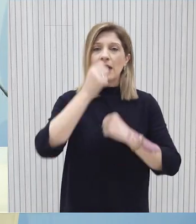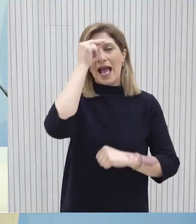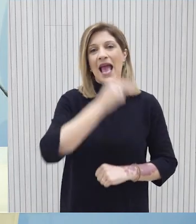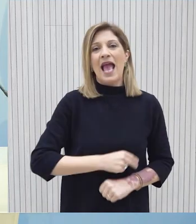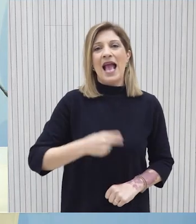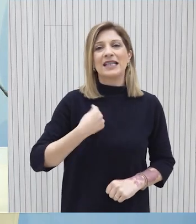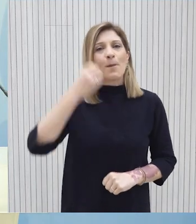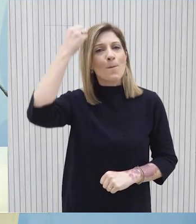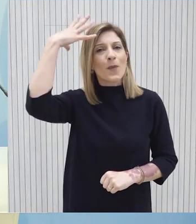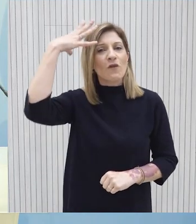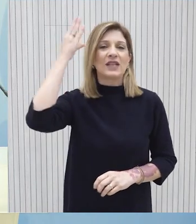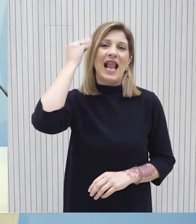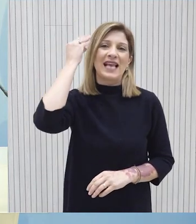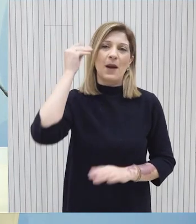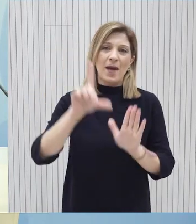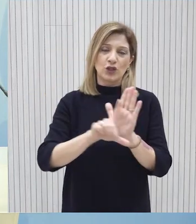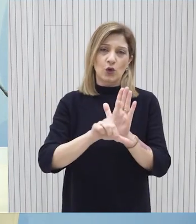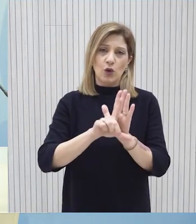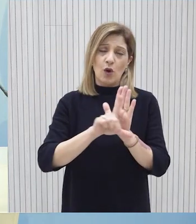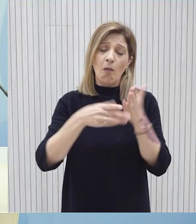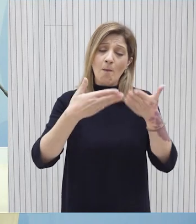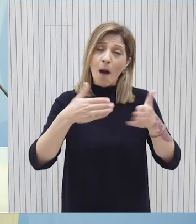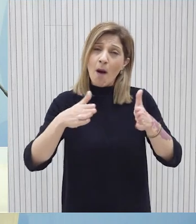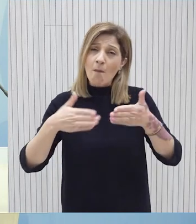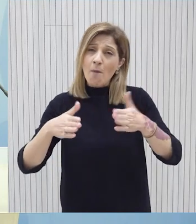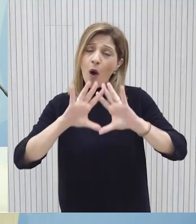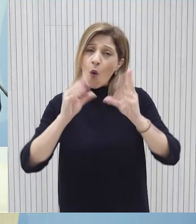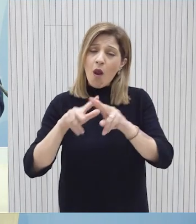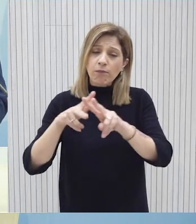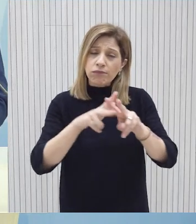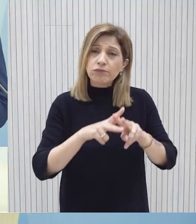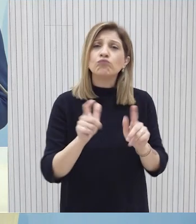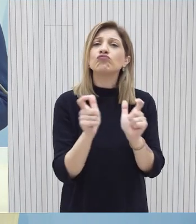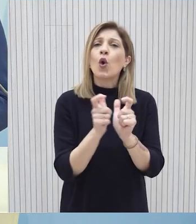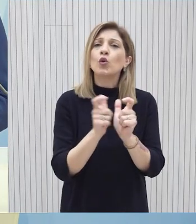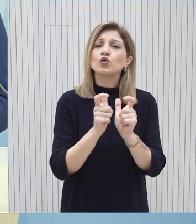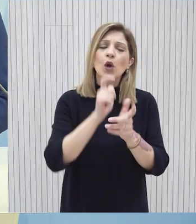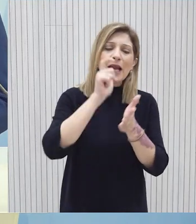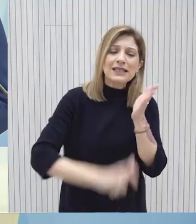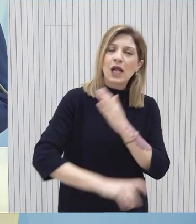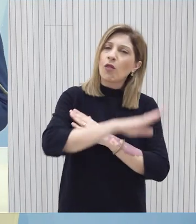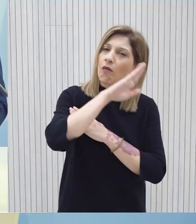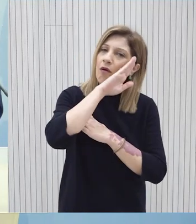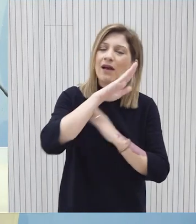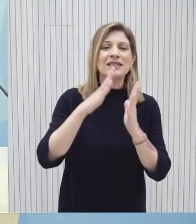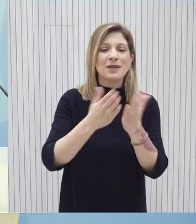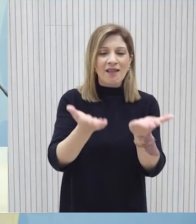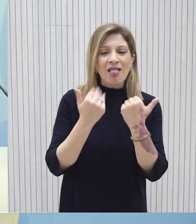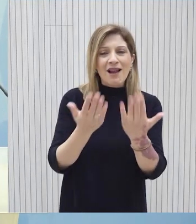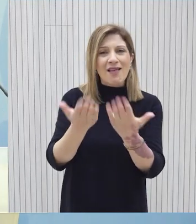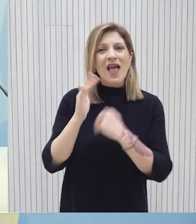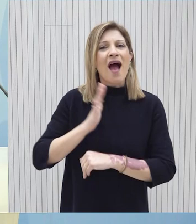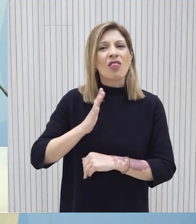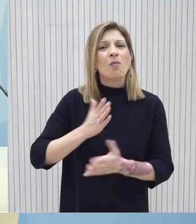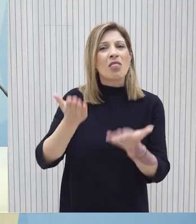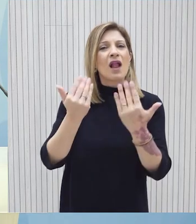Προφήτη Λία στην Γερμασόγια. Έχουν γίνει όλες οι απαραίτητες διευθετήσεις για προσωρινή διαμονή σε ξενοδοχεία της πόλης, συμπολιτών μας που οι